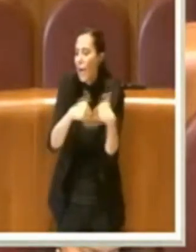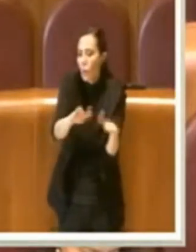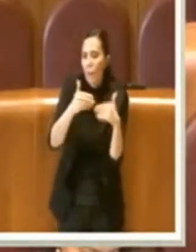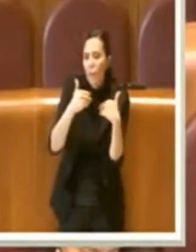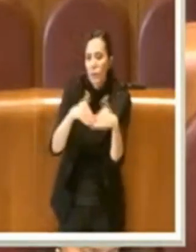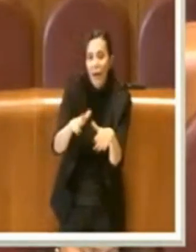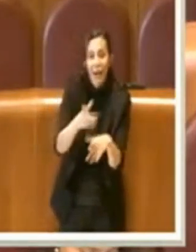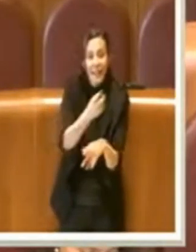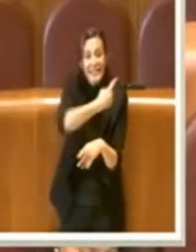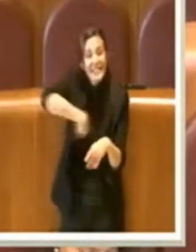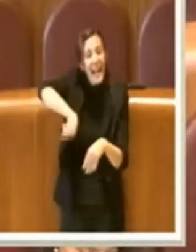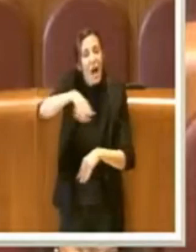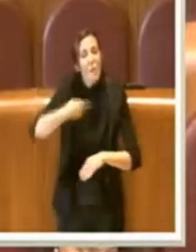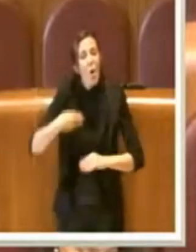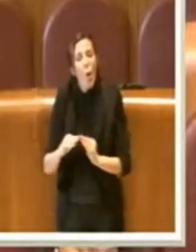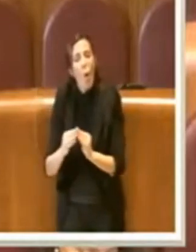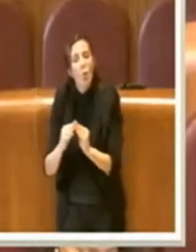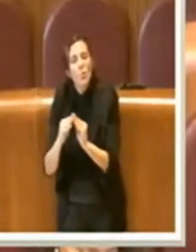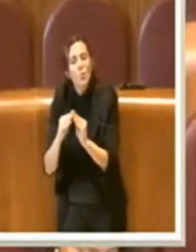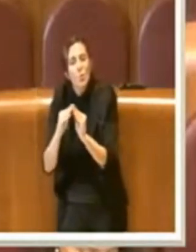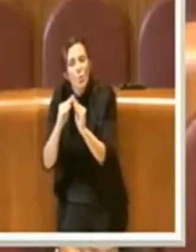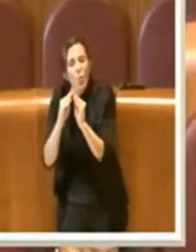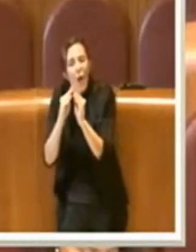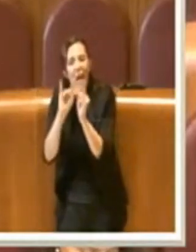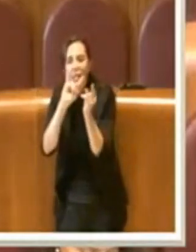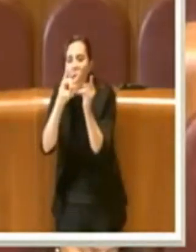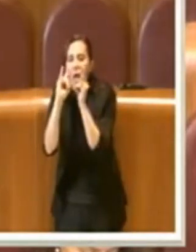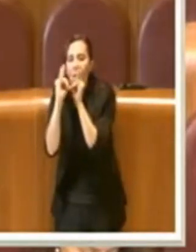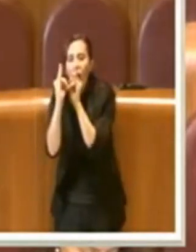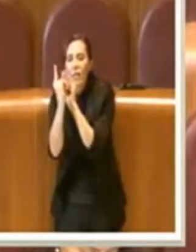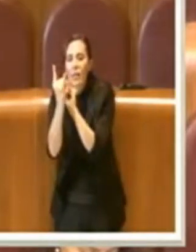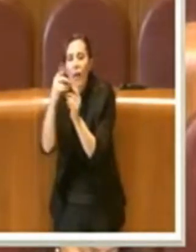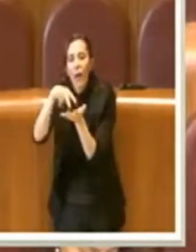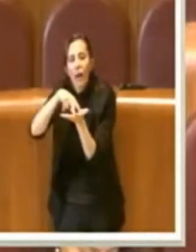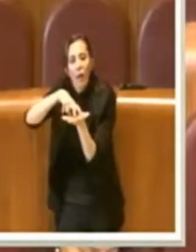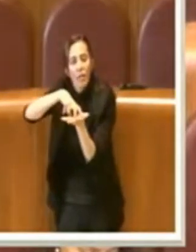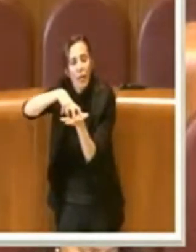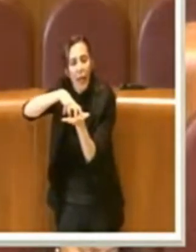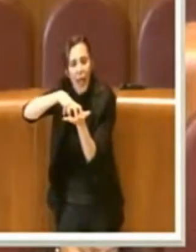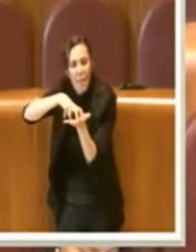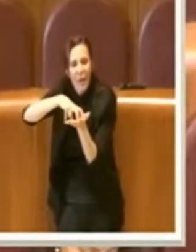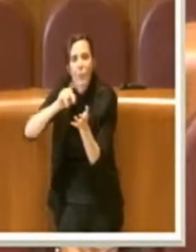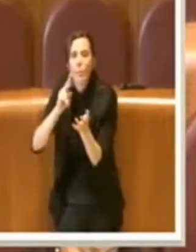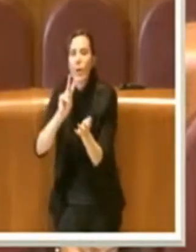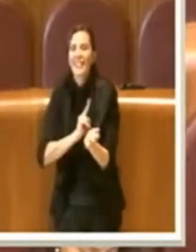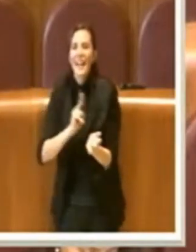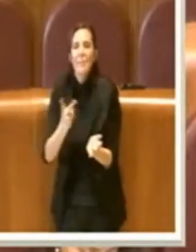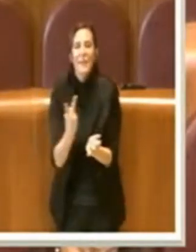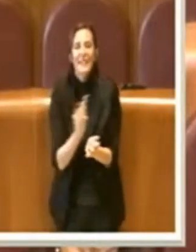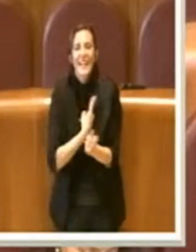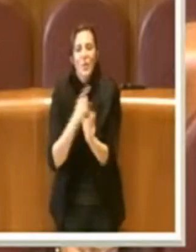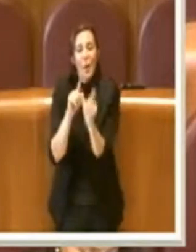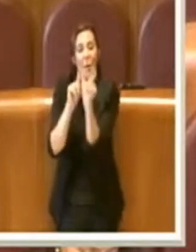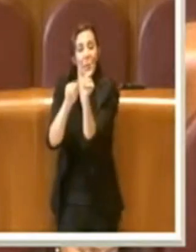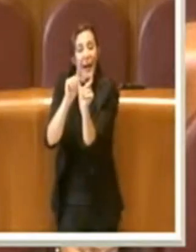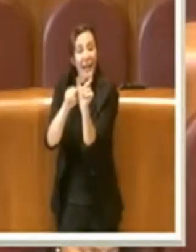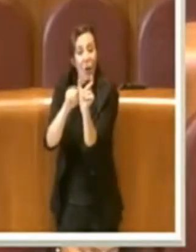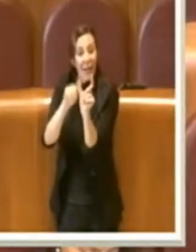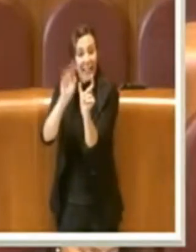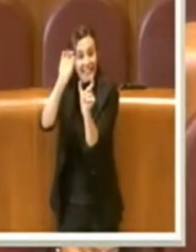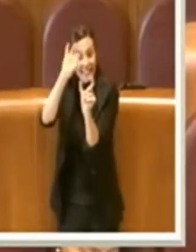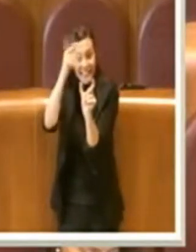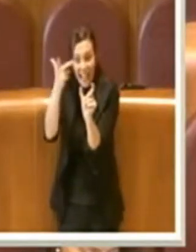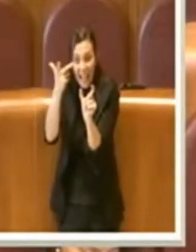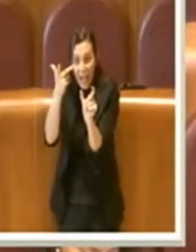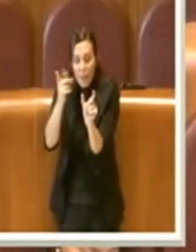Stiamo costruendo un castello di carte sull'ambiguità dell'interpretazione di una parola. Però, se qualcuno venisse in